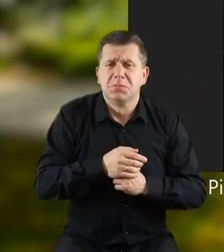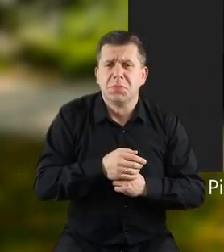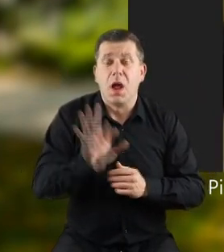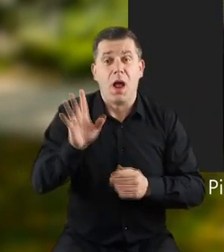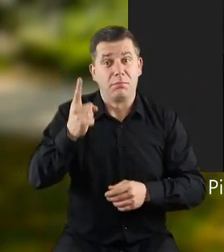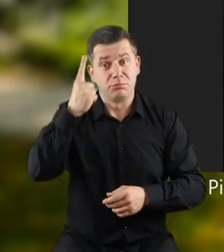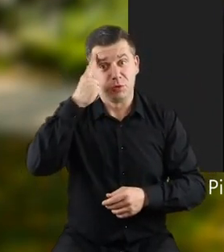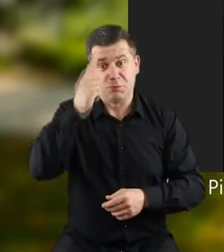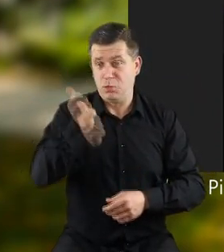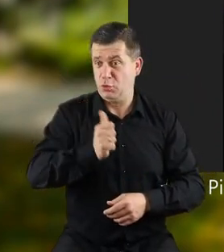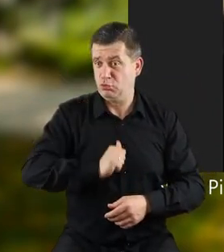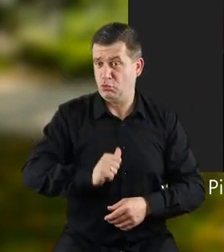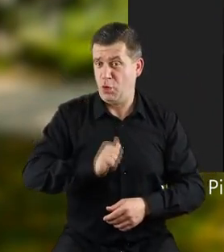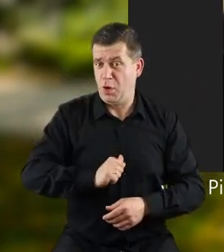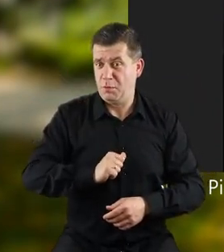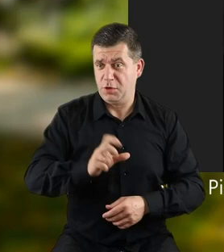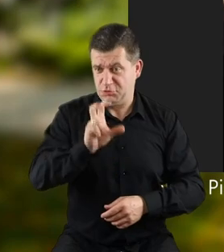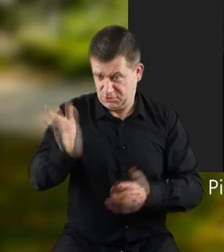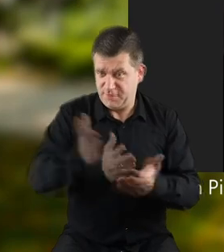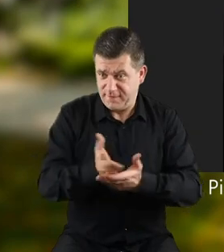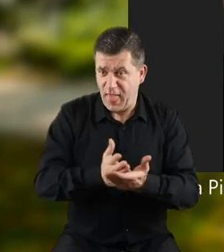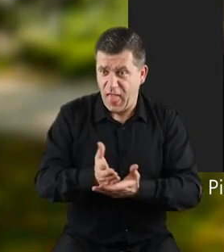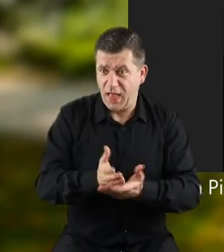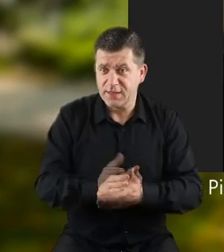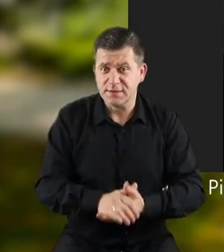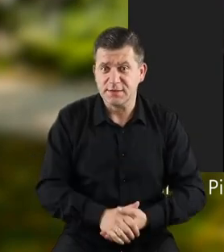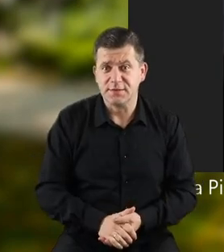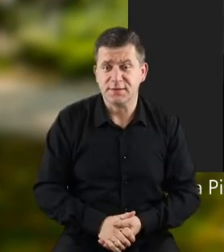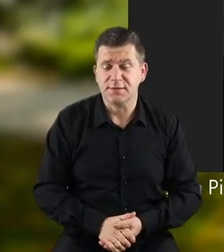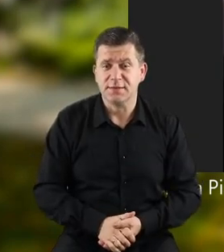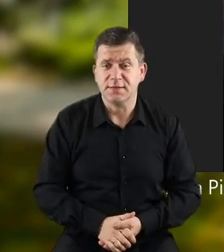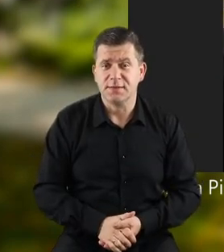Ale przypomniał sobie, czy mi uwierzycie?